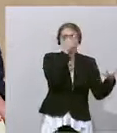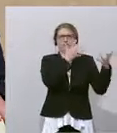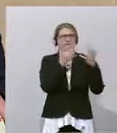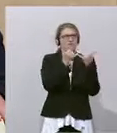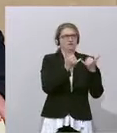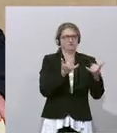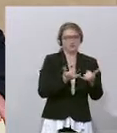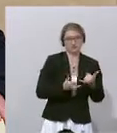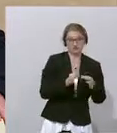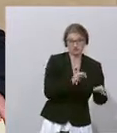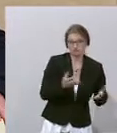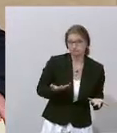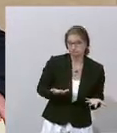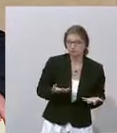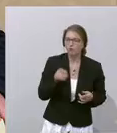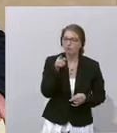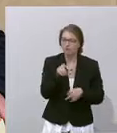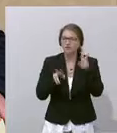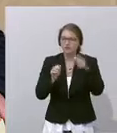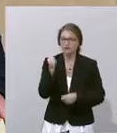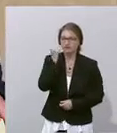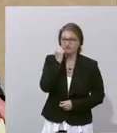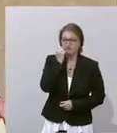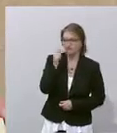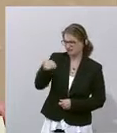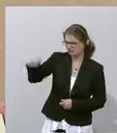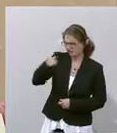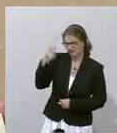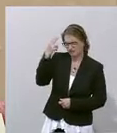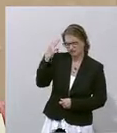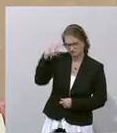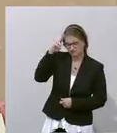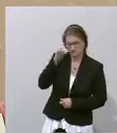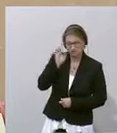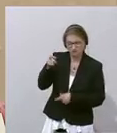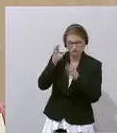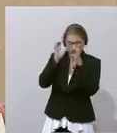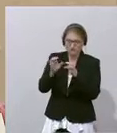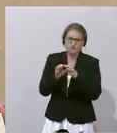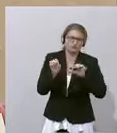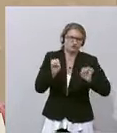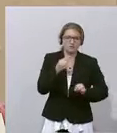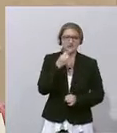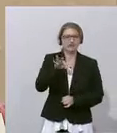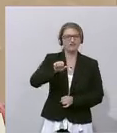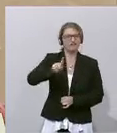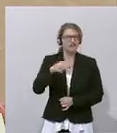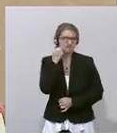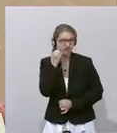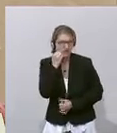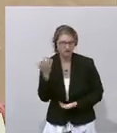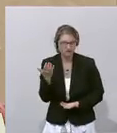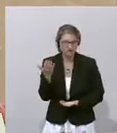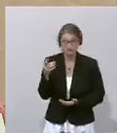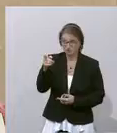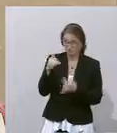jetzt bei Fake. Sie, meine Damen und Herren von der ÖVP, reden immer von Fake. Reden wir mal von Fake. Sie haben bis heute keinen